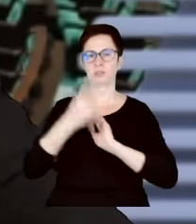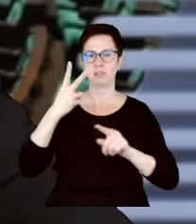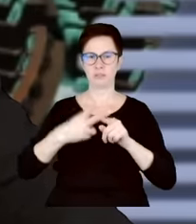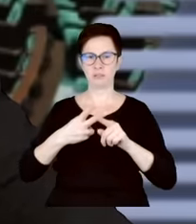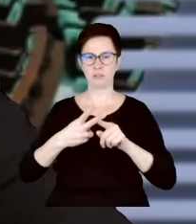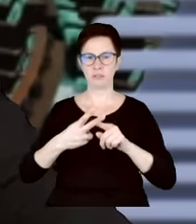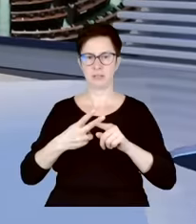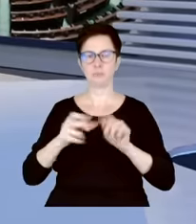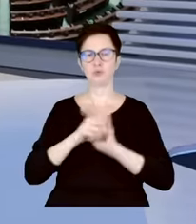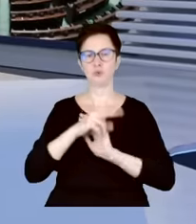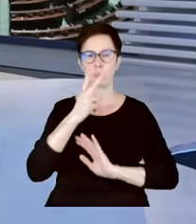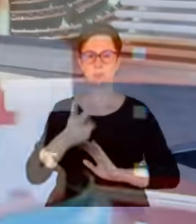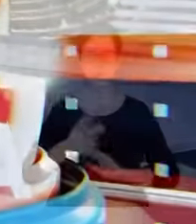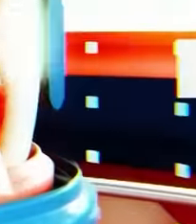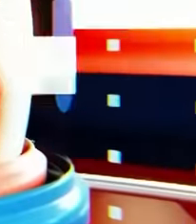Do zobaczenia.